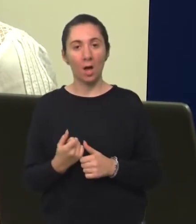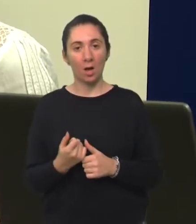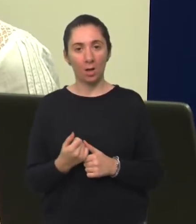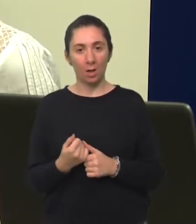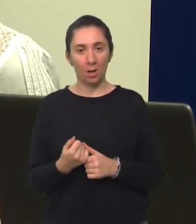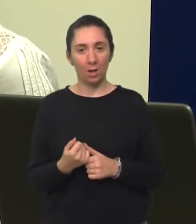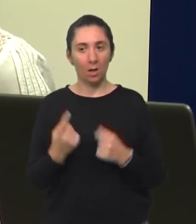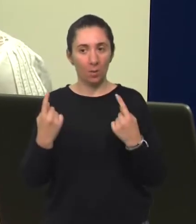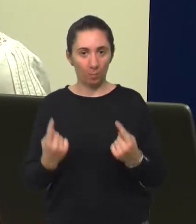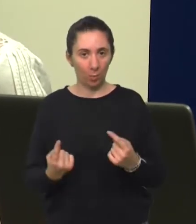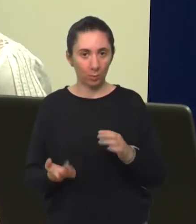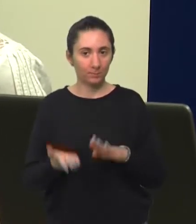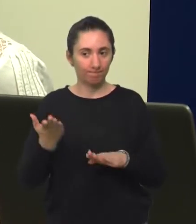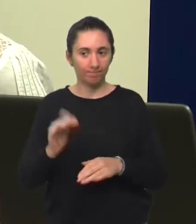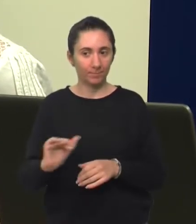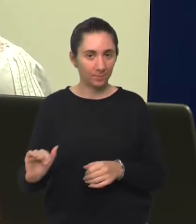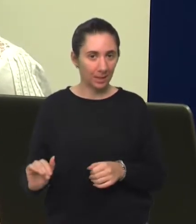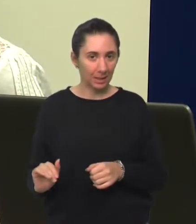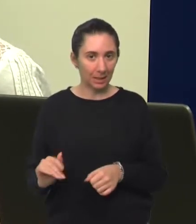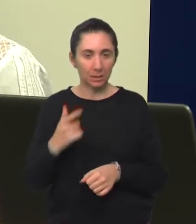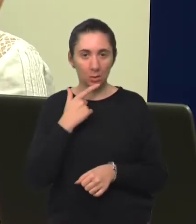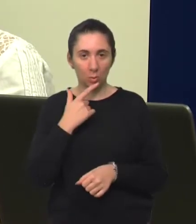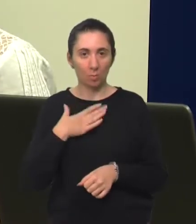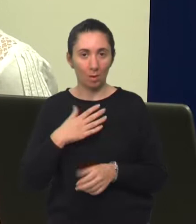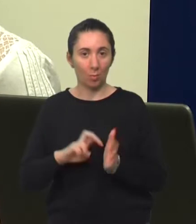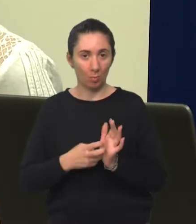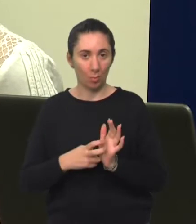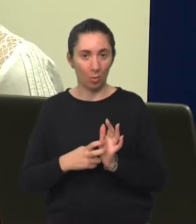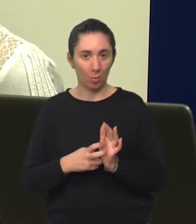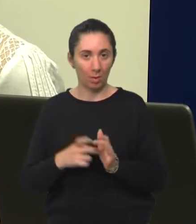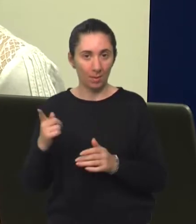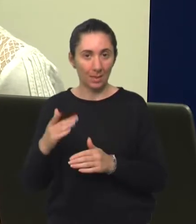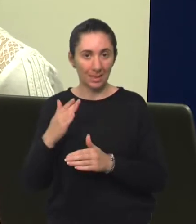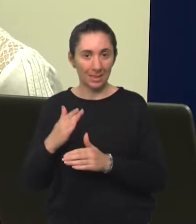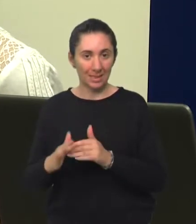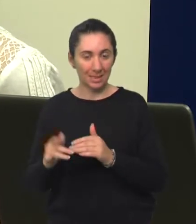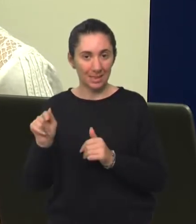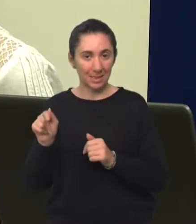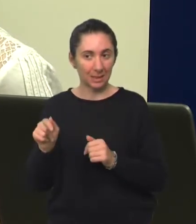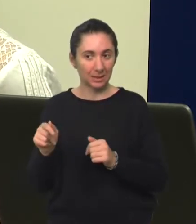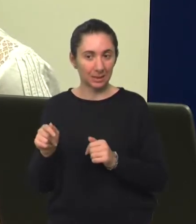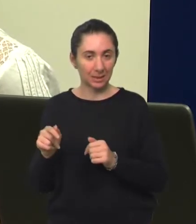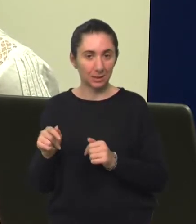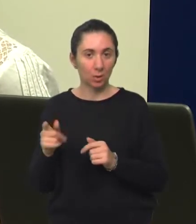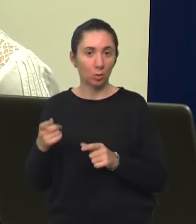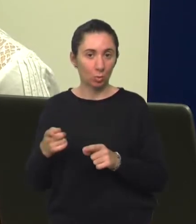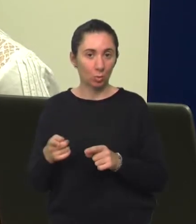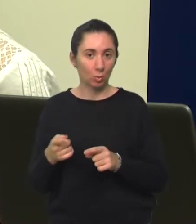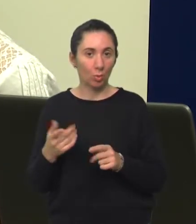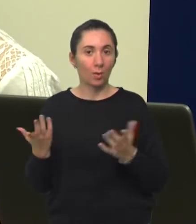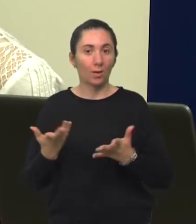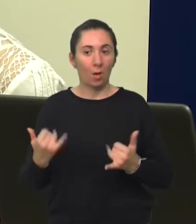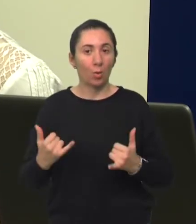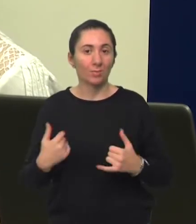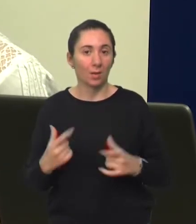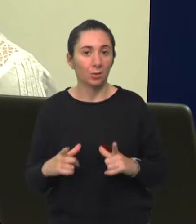Ali postoji nažalost sve veći broj djece koji upravo imaju problema na toj zadnjoj sastavnici, što je jednim velikim dijelom uzrok načina